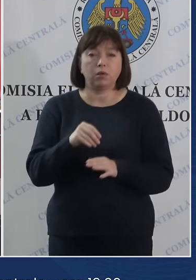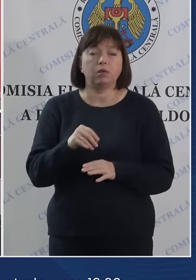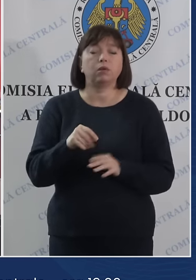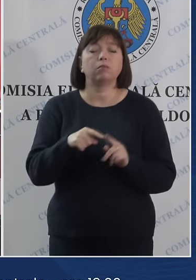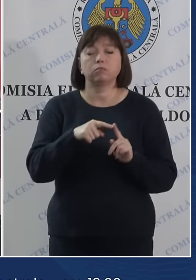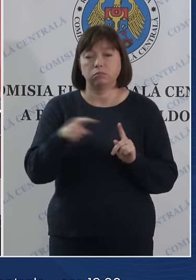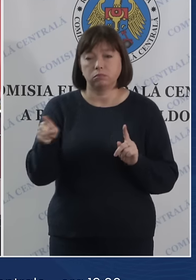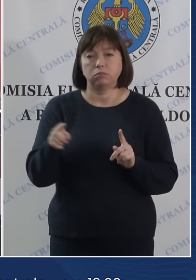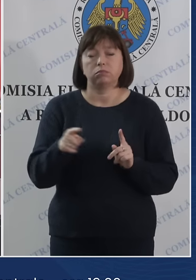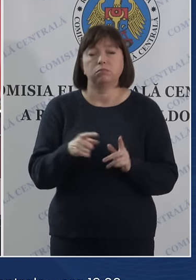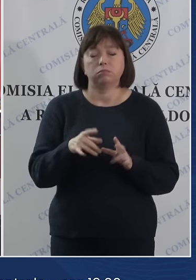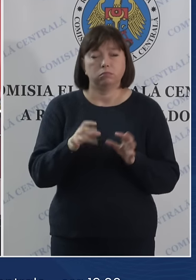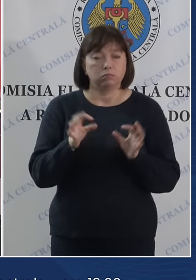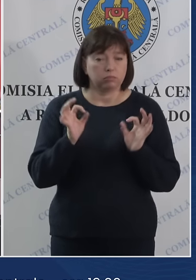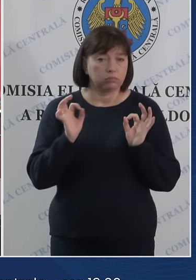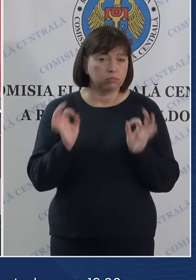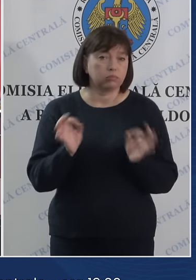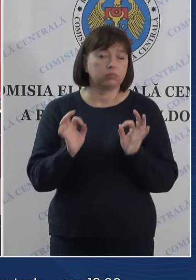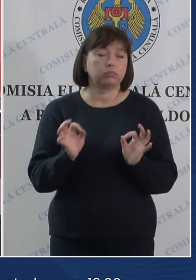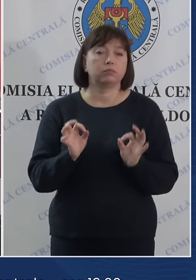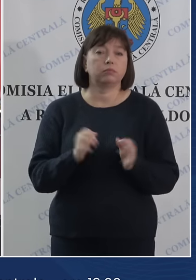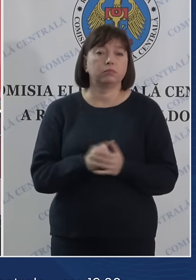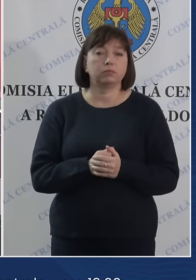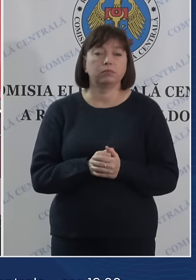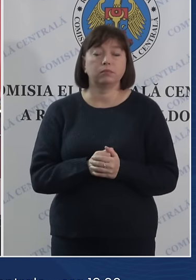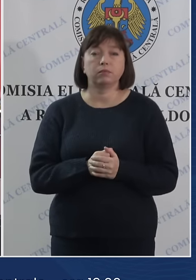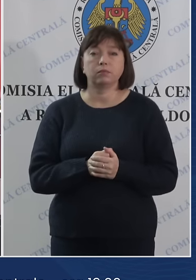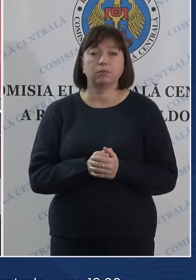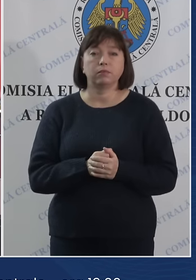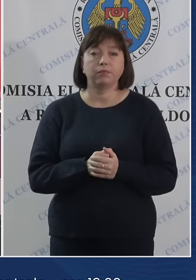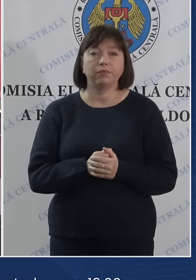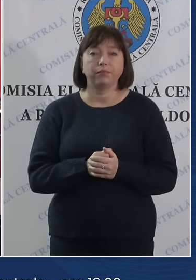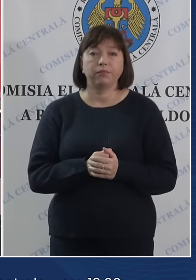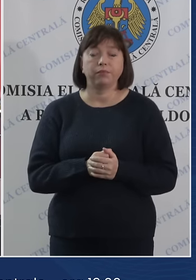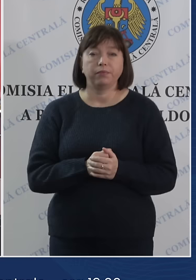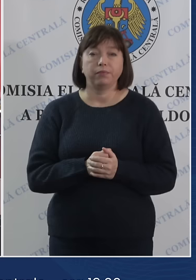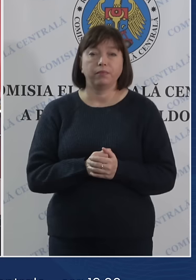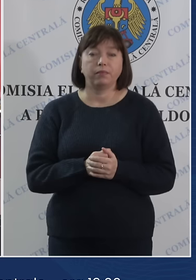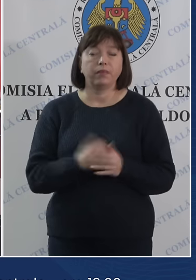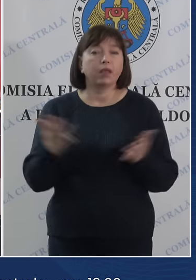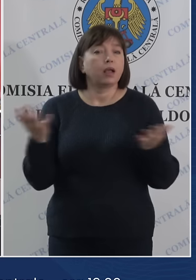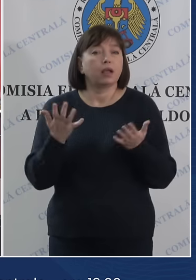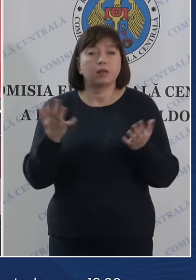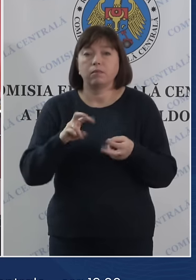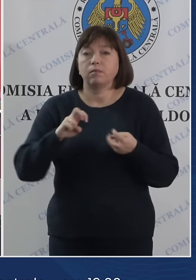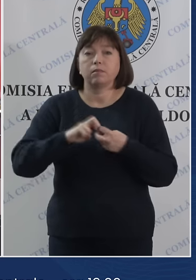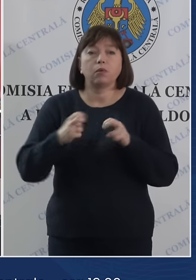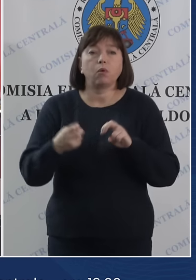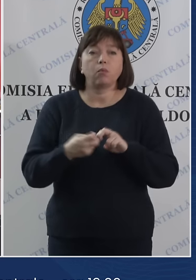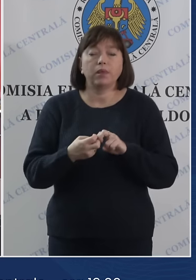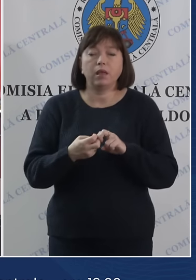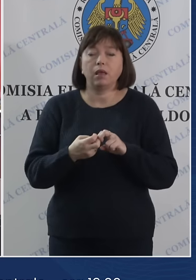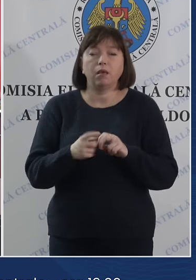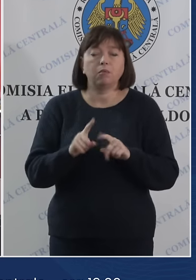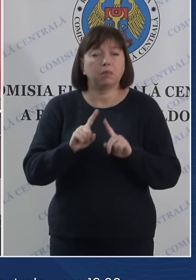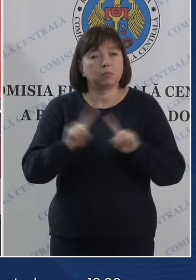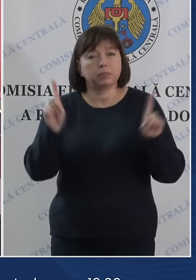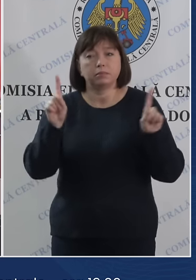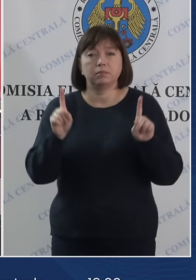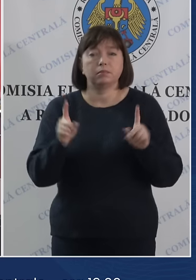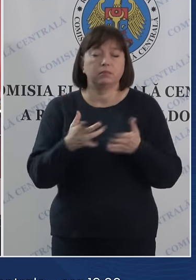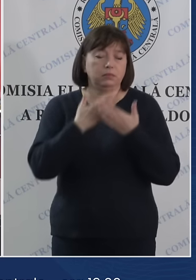decurg într-un ritm normal. Careva probleme ieșite din comun